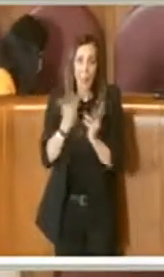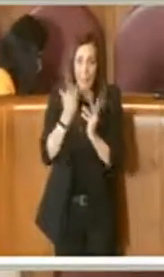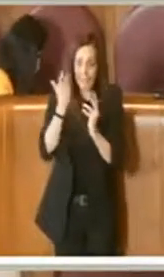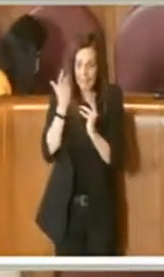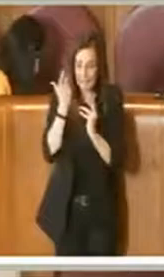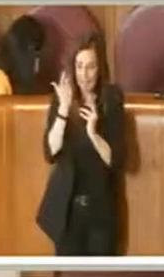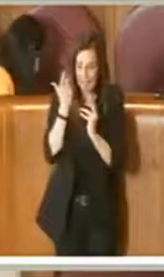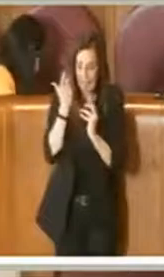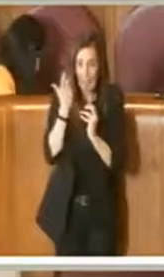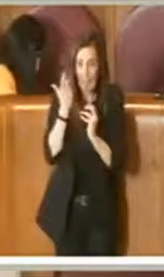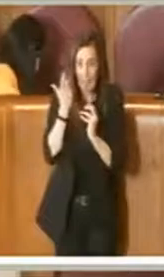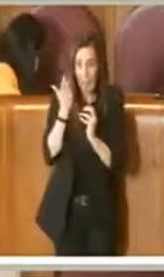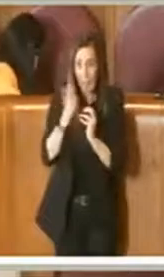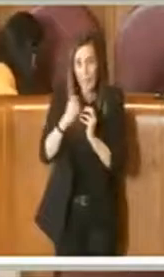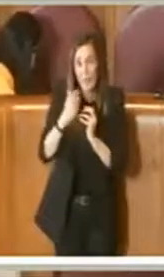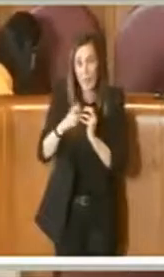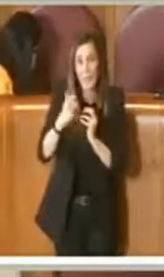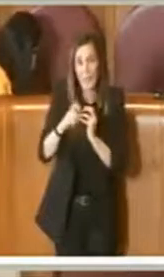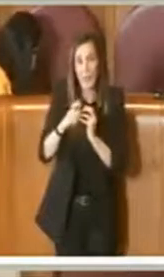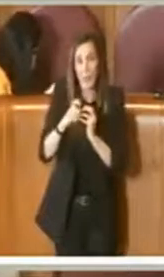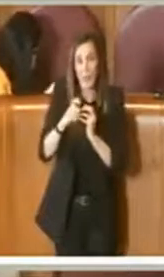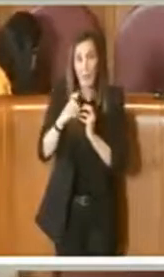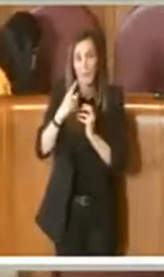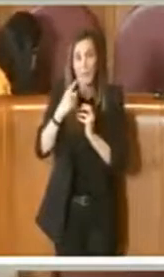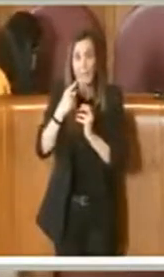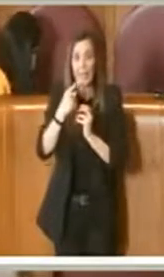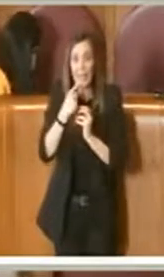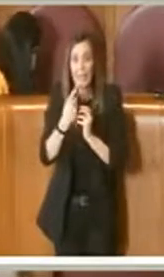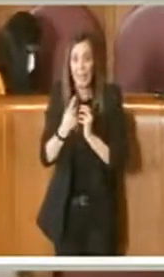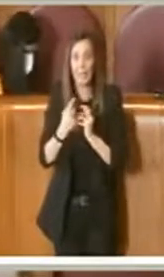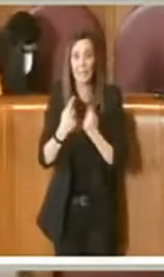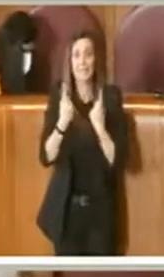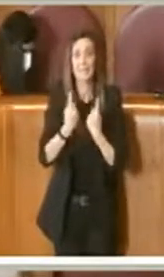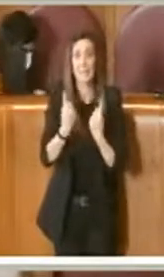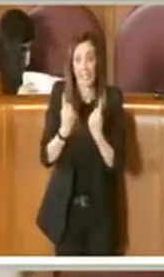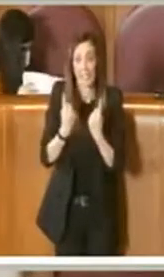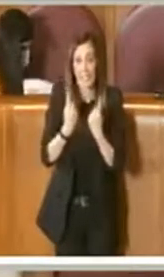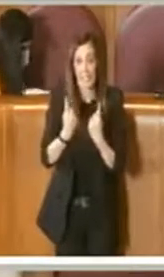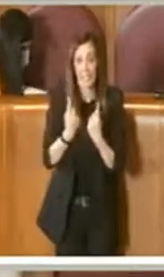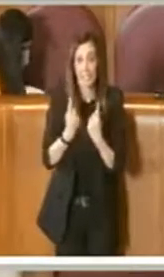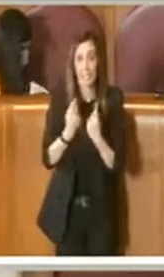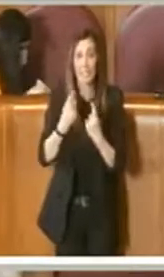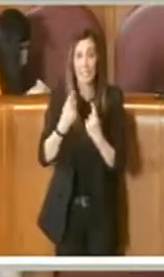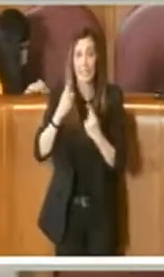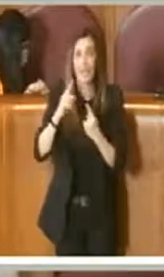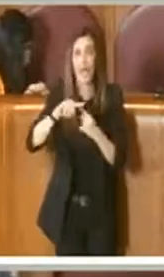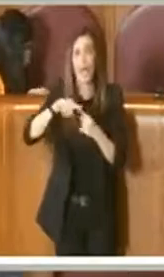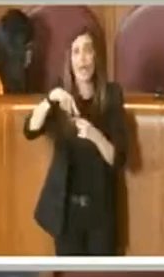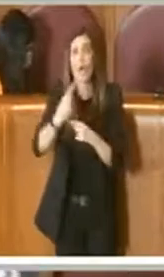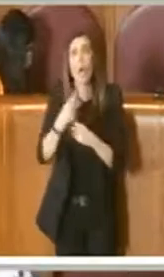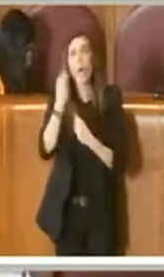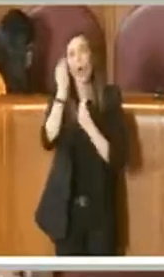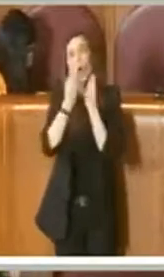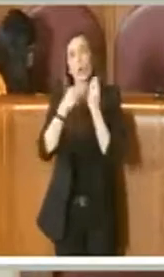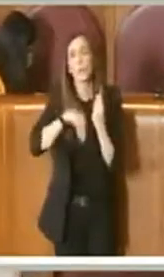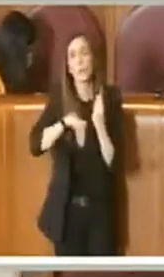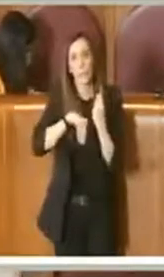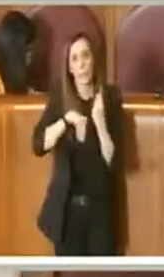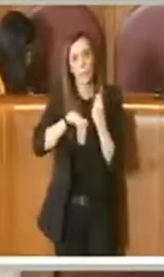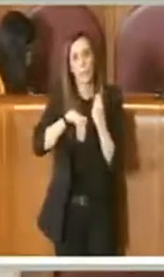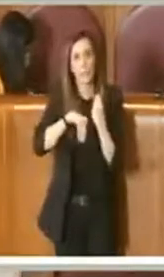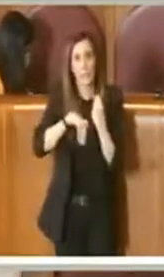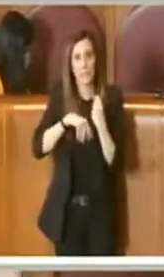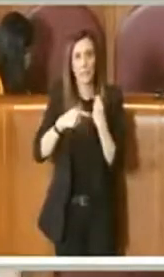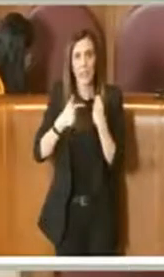prevalsa questa posizione attendista c'è stata. Poi oggi, col senno del poi, possiamo dire che